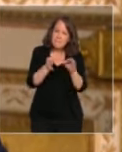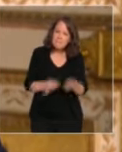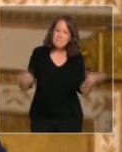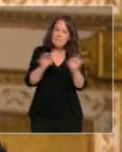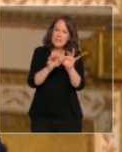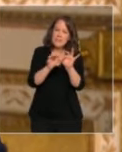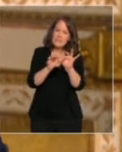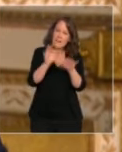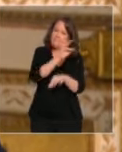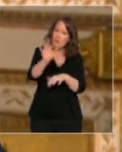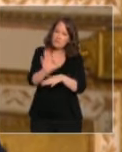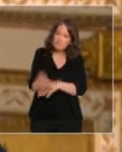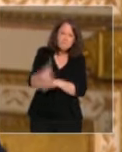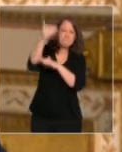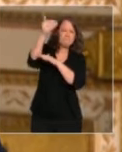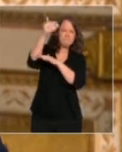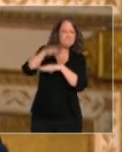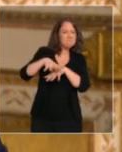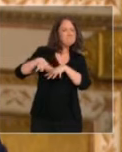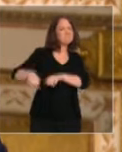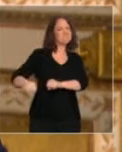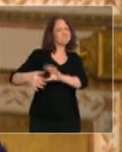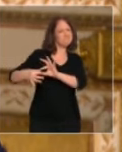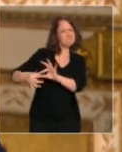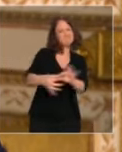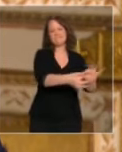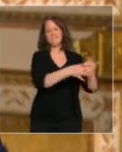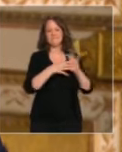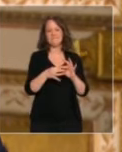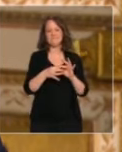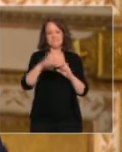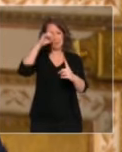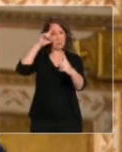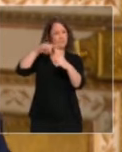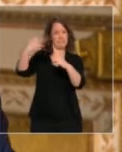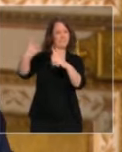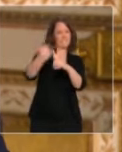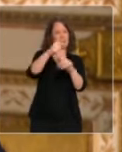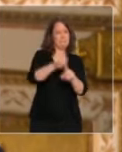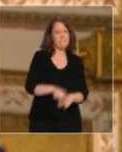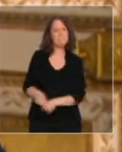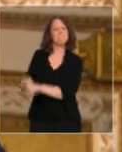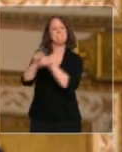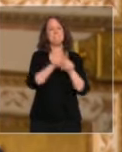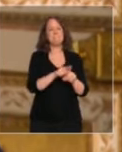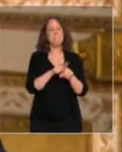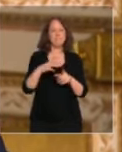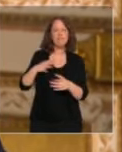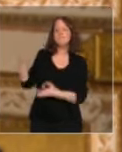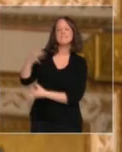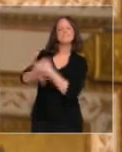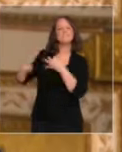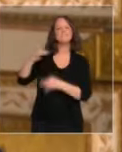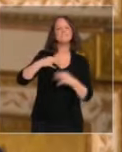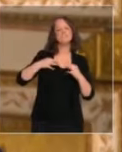debout, solidaire, dans un but commun. on disait que nous étions un peuple indiscipliné et